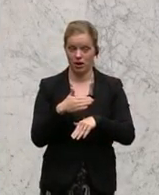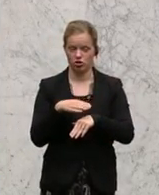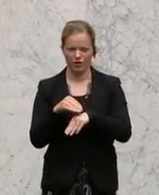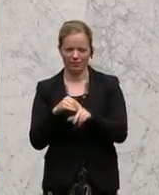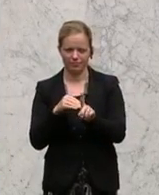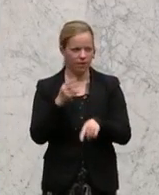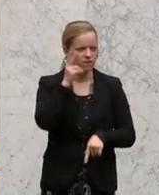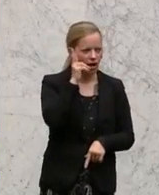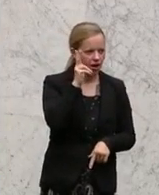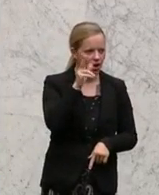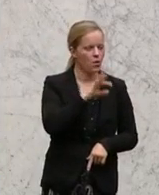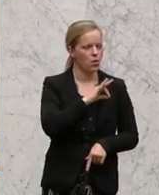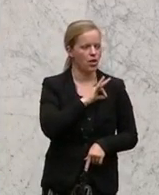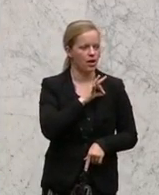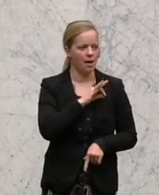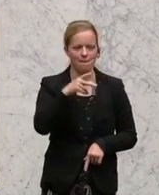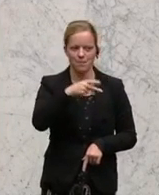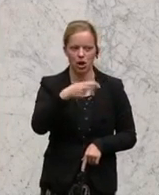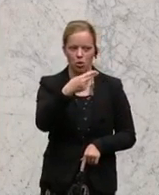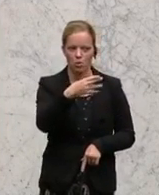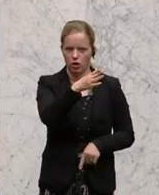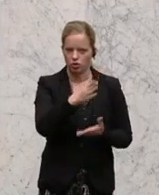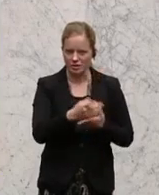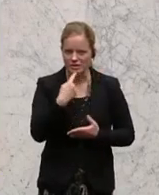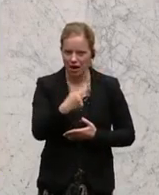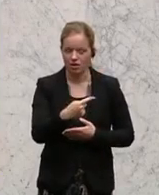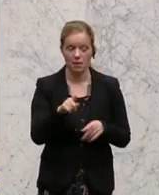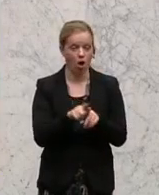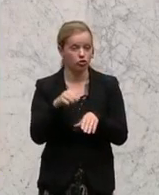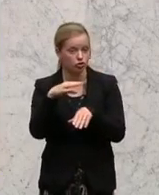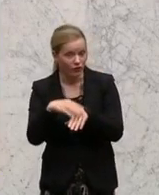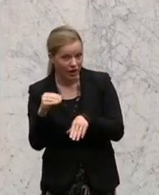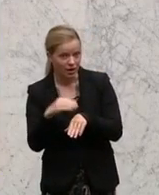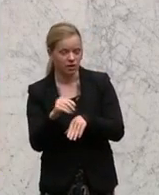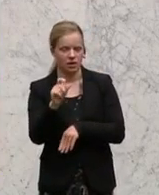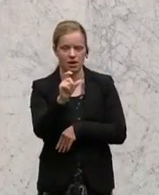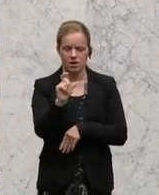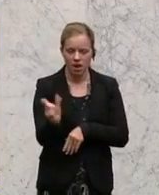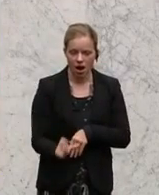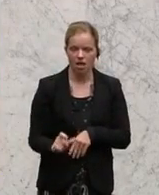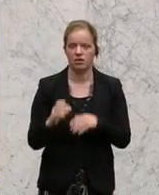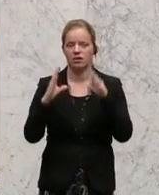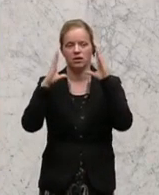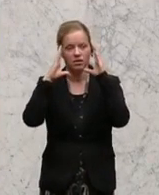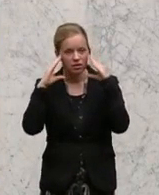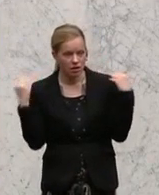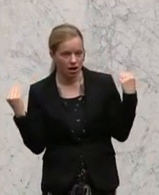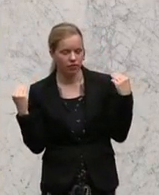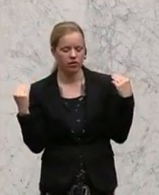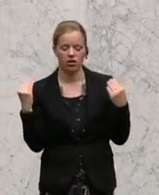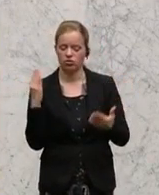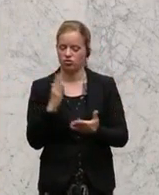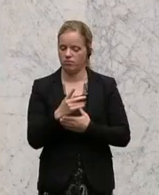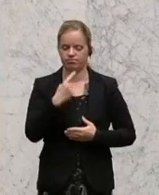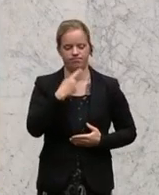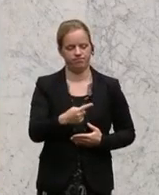Entschuldigung, hat mein Kollege Wolfgang Birkelhuber schon erwähnt. Aber eben auch Schweden, Italien, die Niederlande werden sich gegen